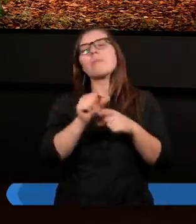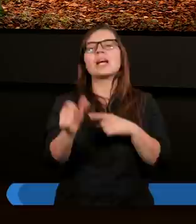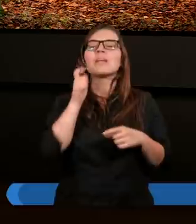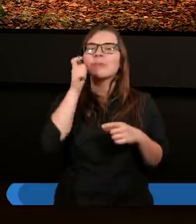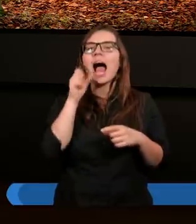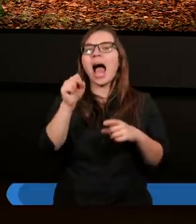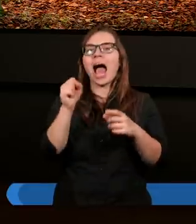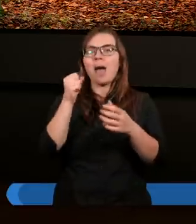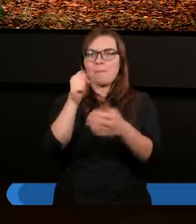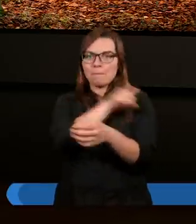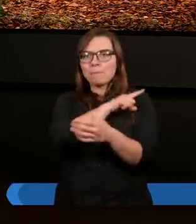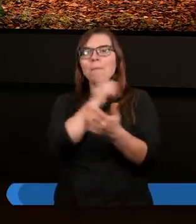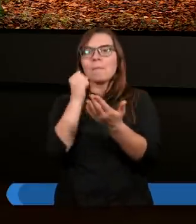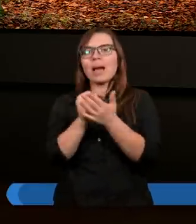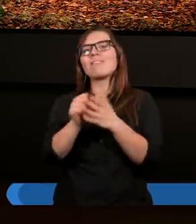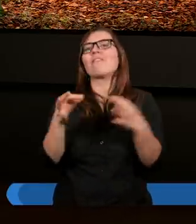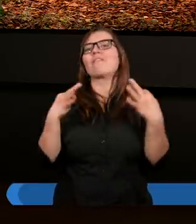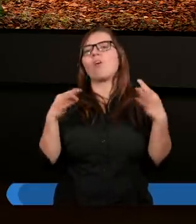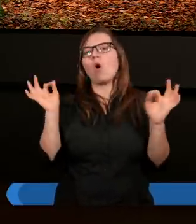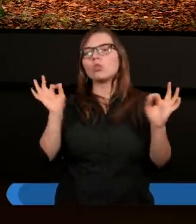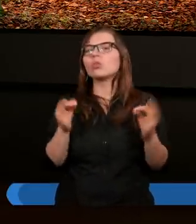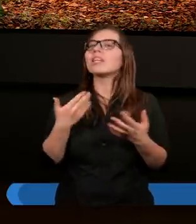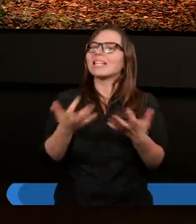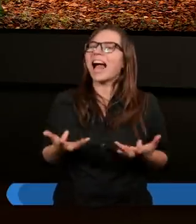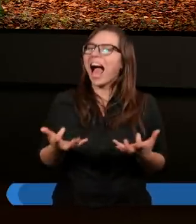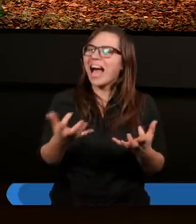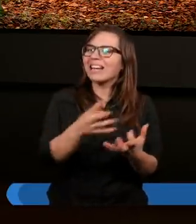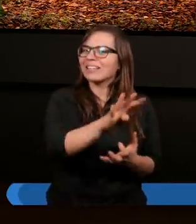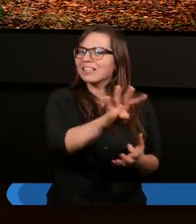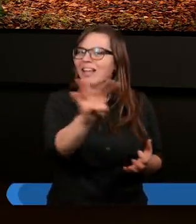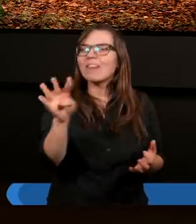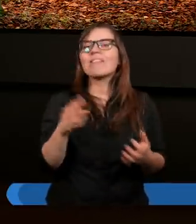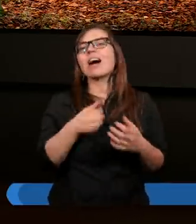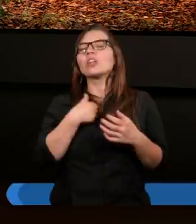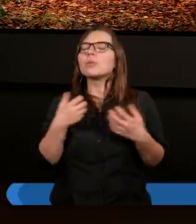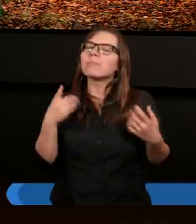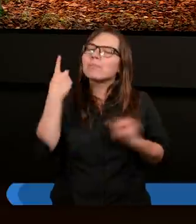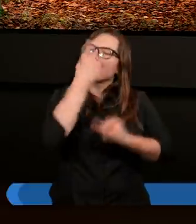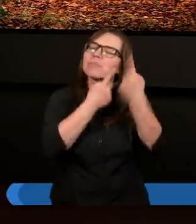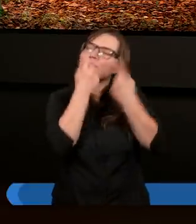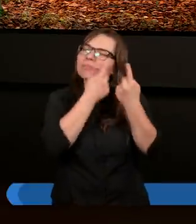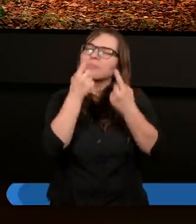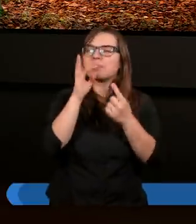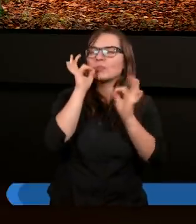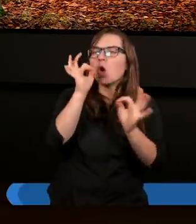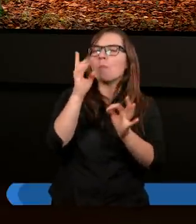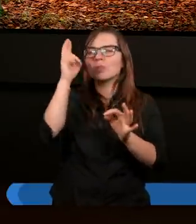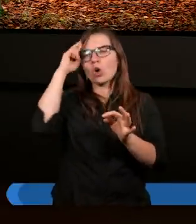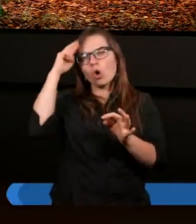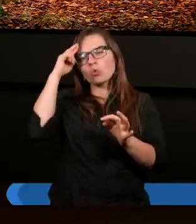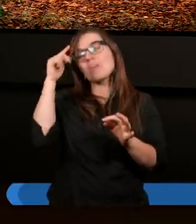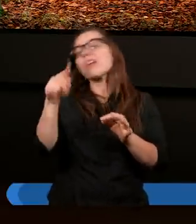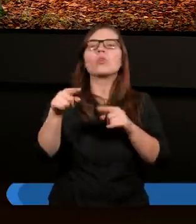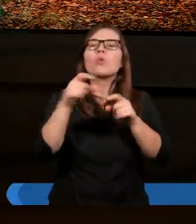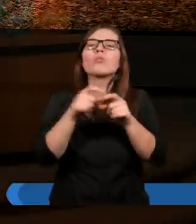przestrzega. Dlatego zachęcam, żeby zastanowić się i dobrze rozumieć ten zwrot, co to